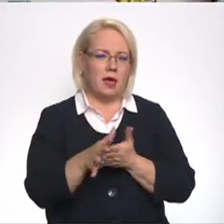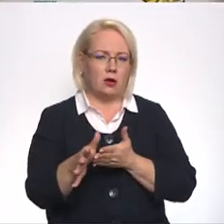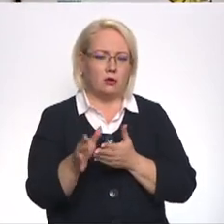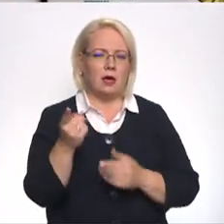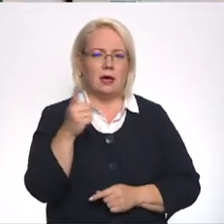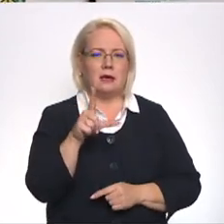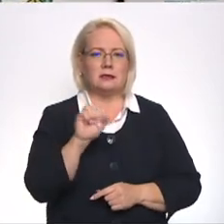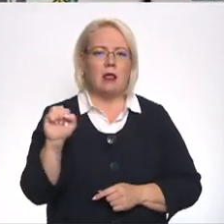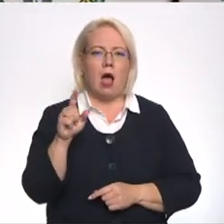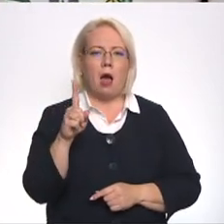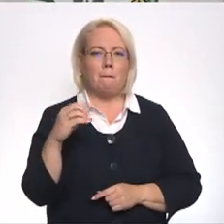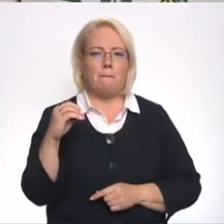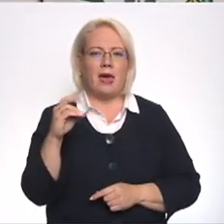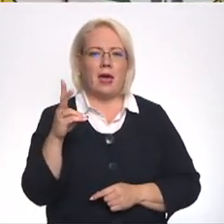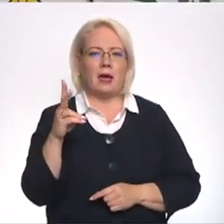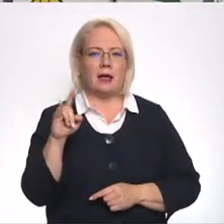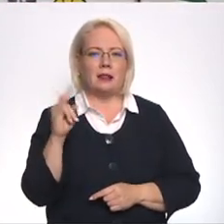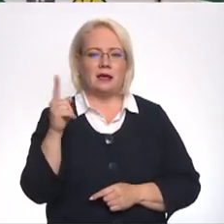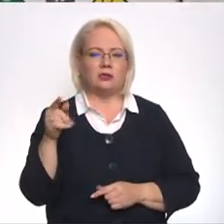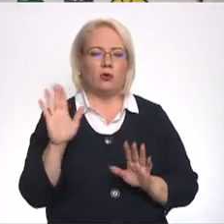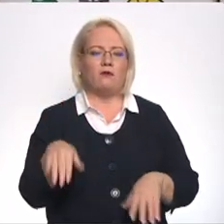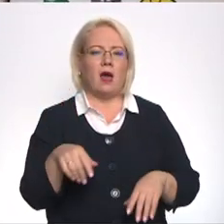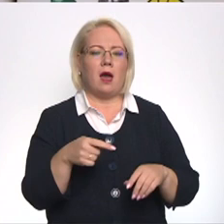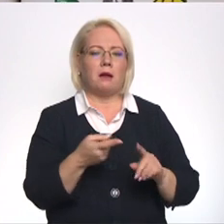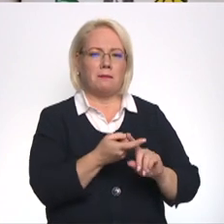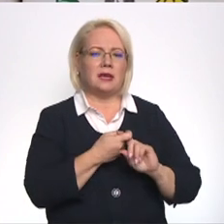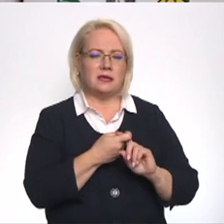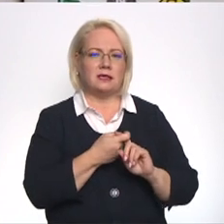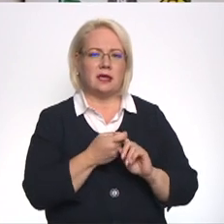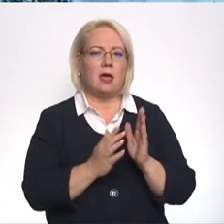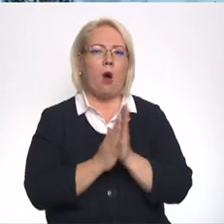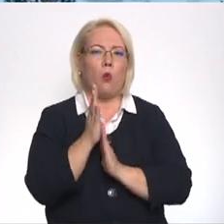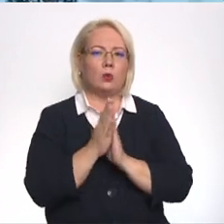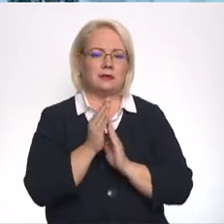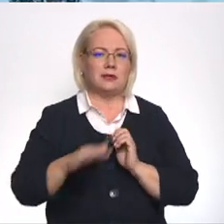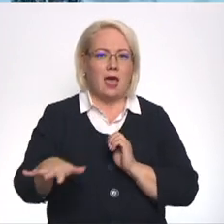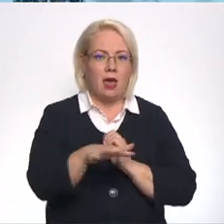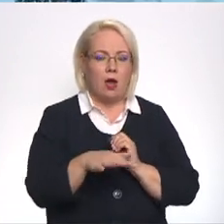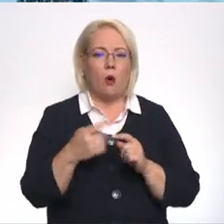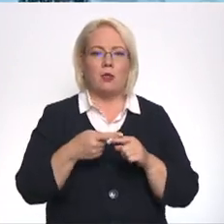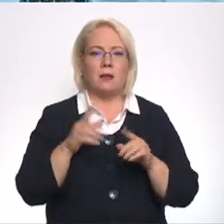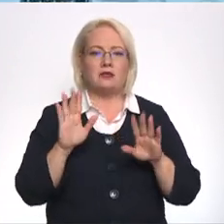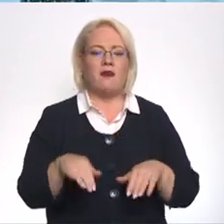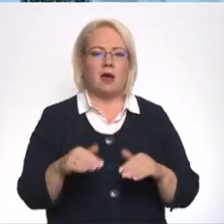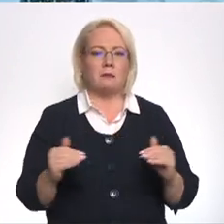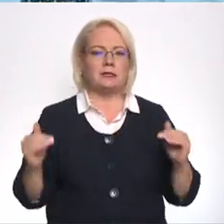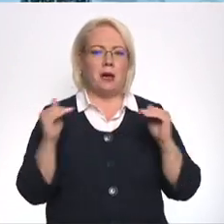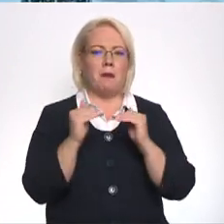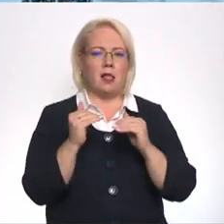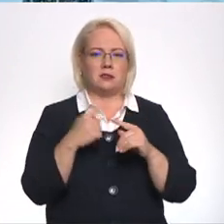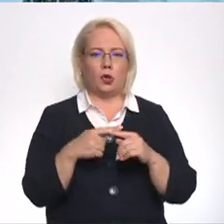slāpekļa patēriņu, kuru mēs varam šādā veidā piesaistīt augstnei. Tādējā mēs varam tomēr sapalancēt un